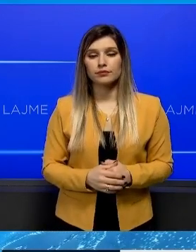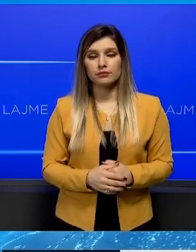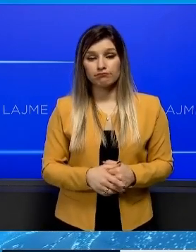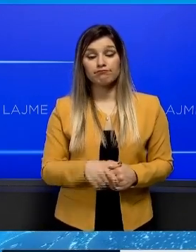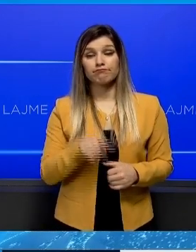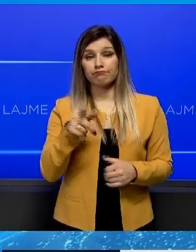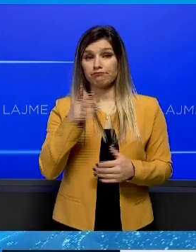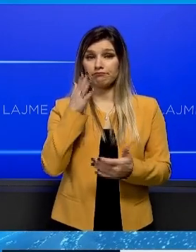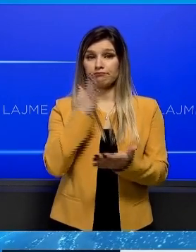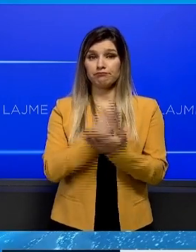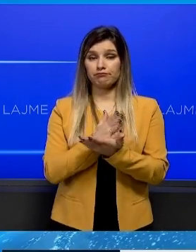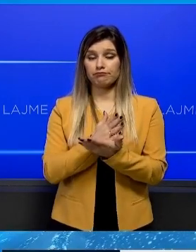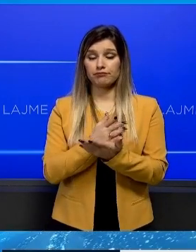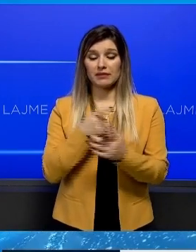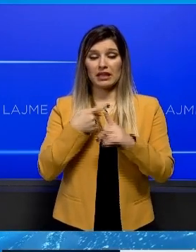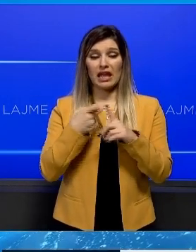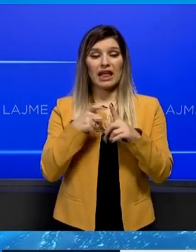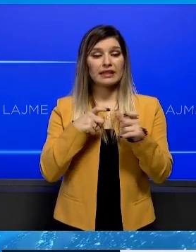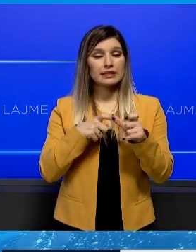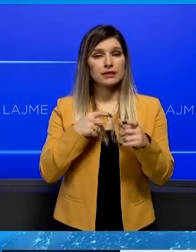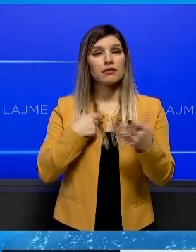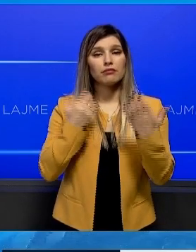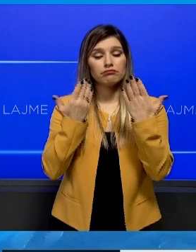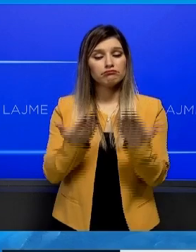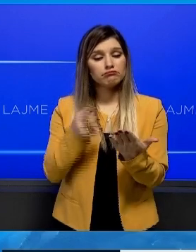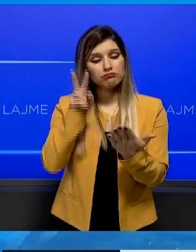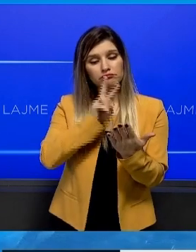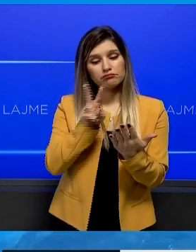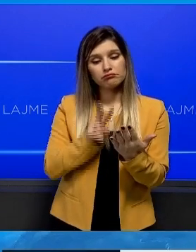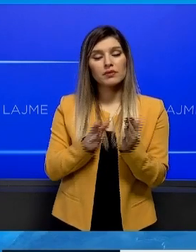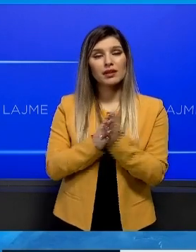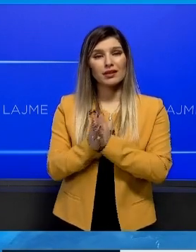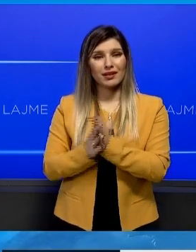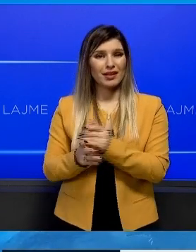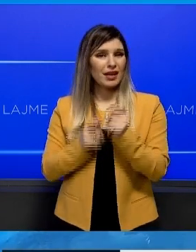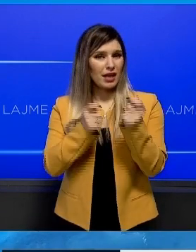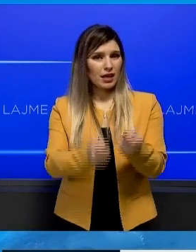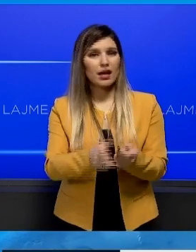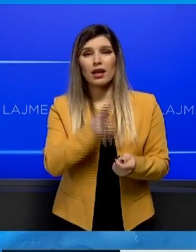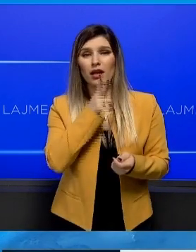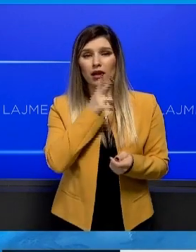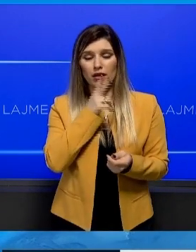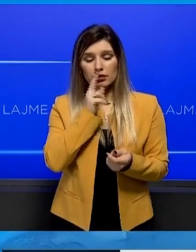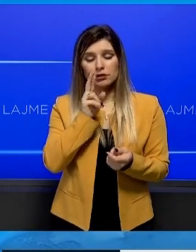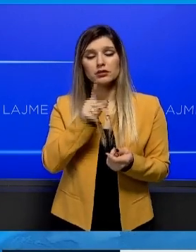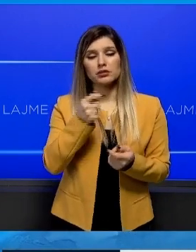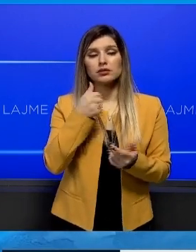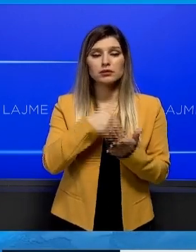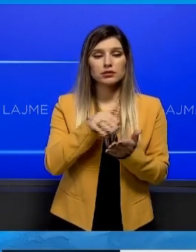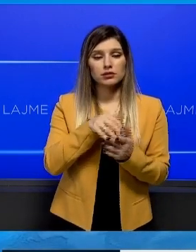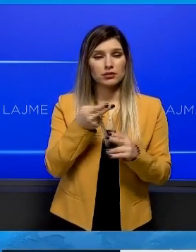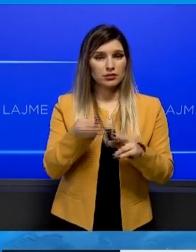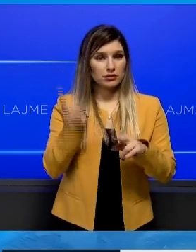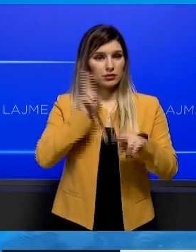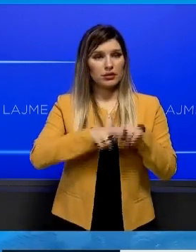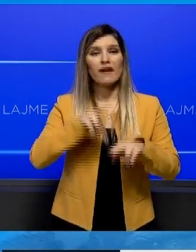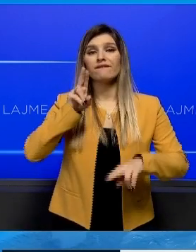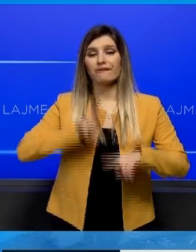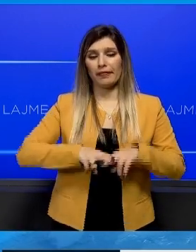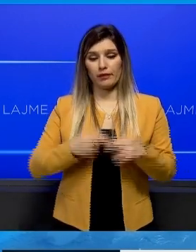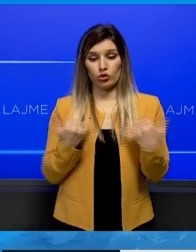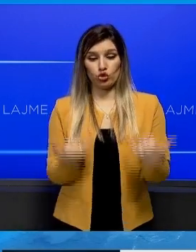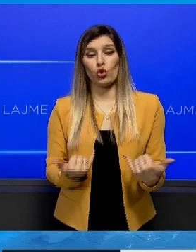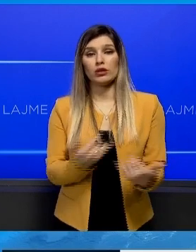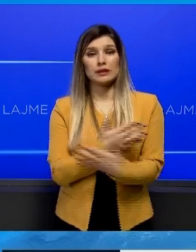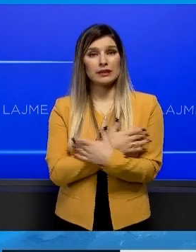në kërkesin e ketsit që është për edhe në rritën e tarifat që kam vendimin që kam marë sot